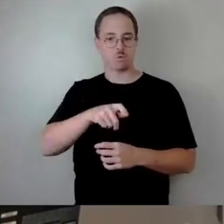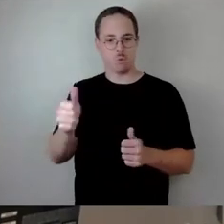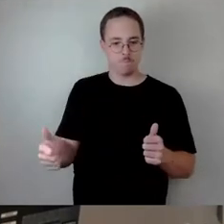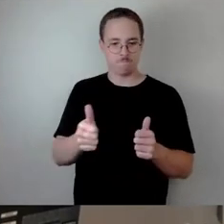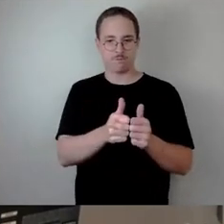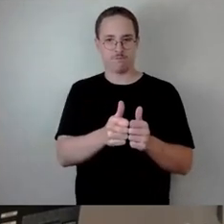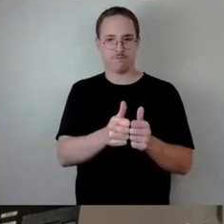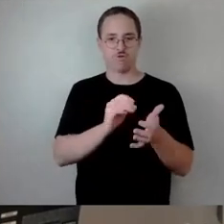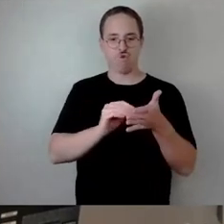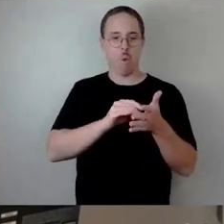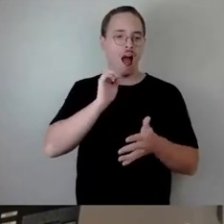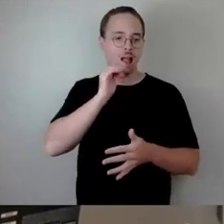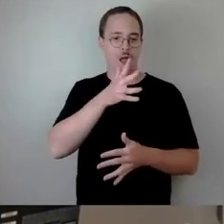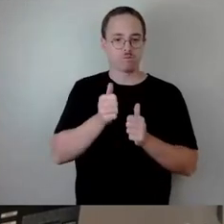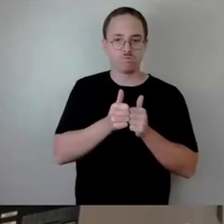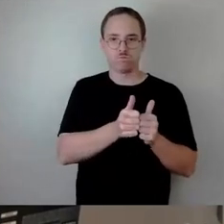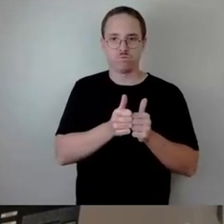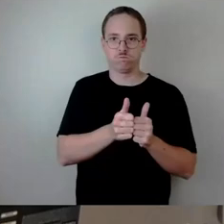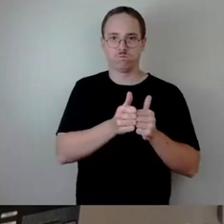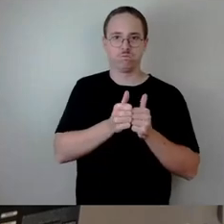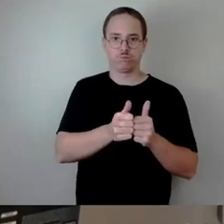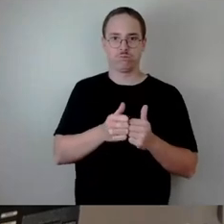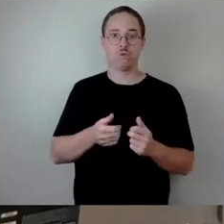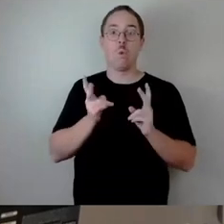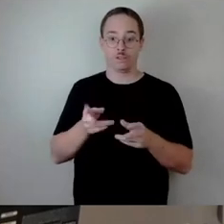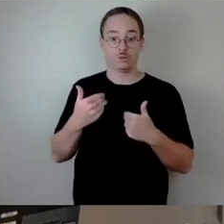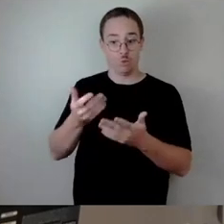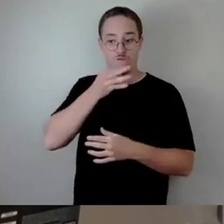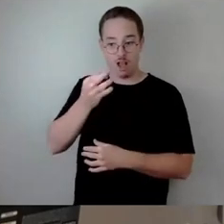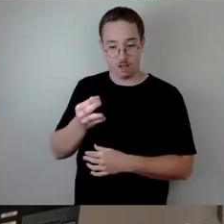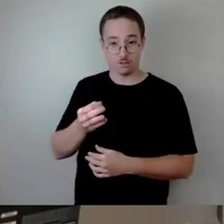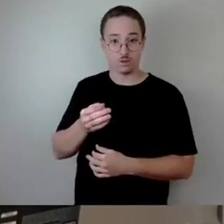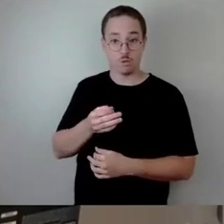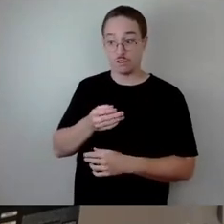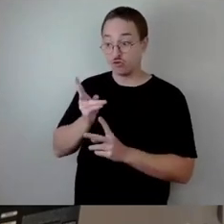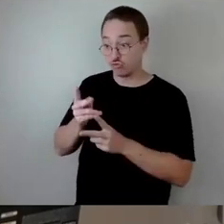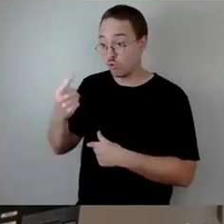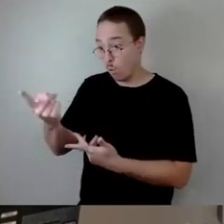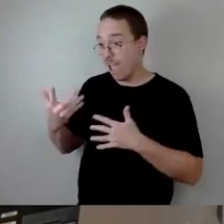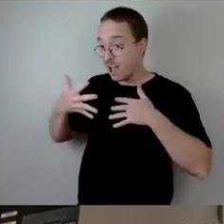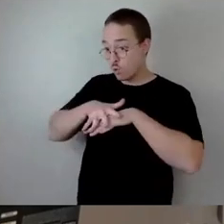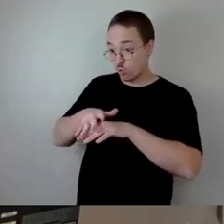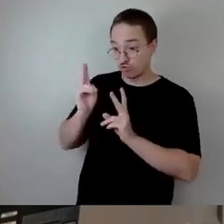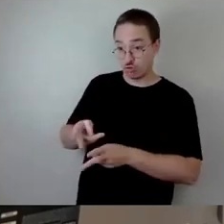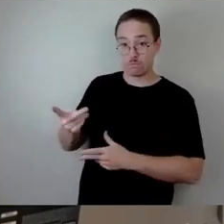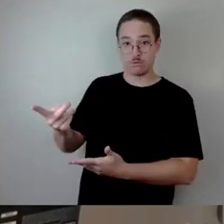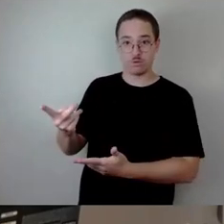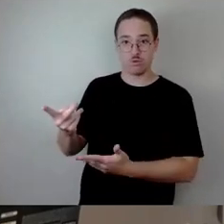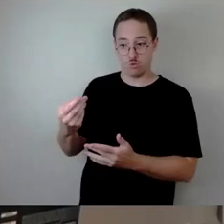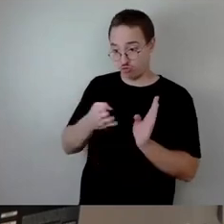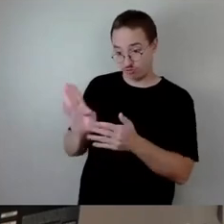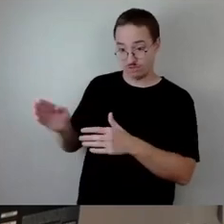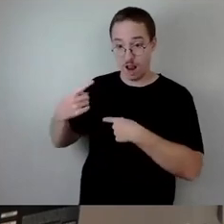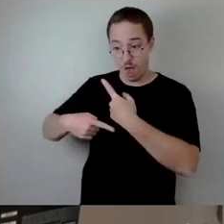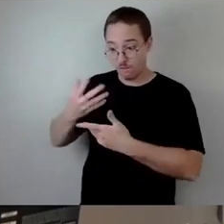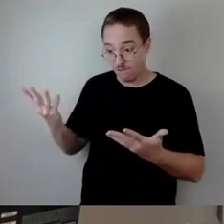begleitet. Richtig, Frau Arnert, das ist Inklusion. Und was ist bei der Inklusion schiefgegangen? Wir haben 28 Kinder in der Klasse sitzen,